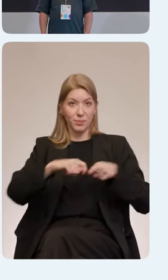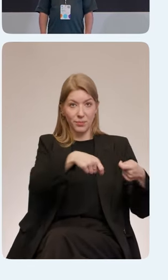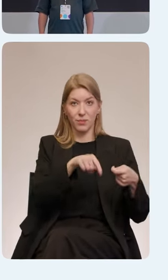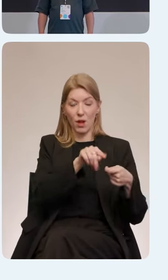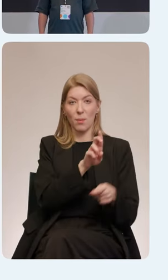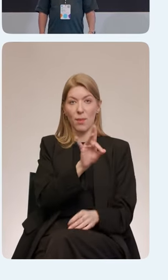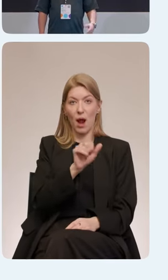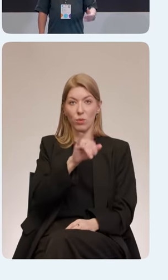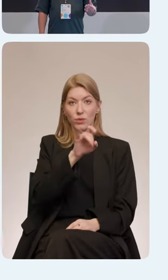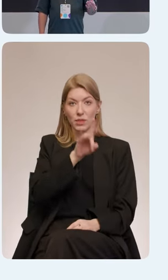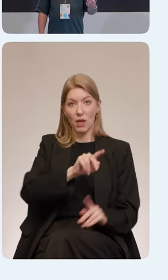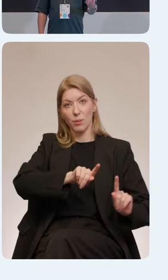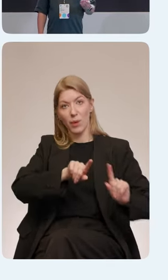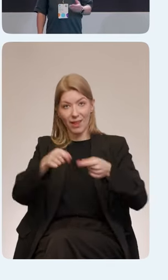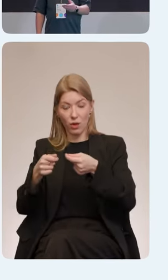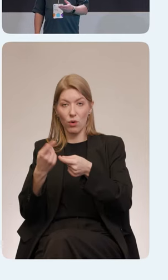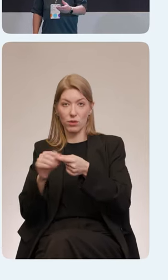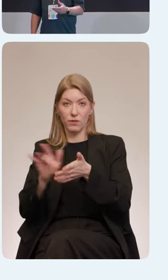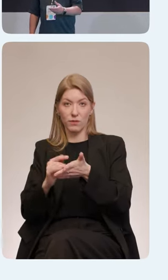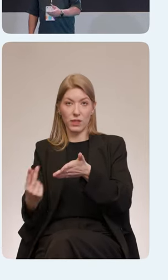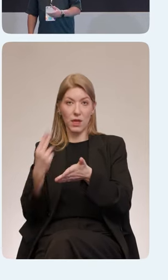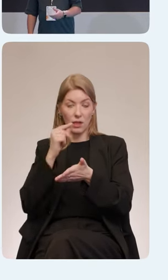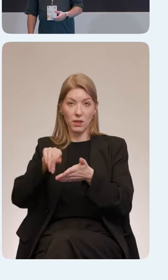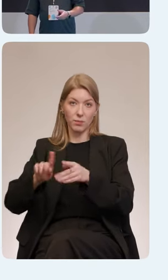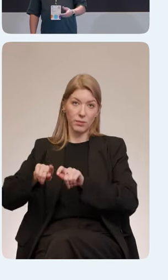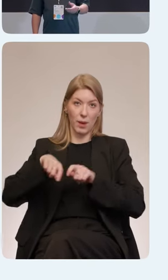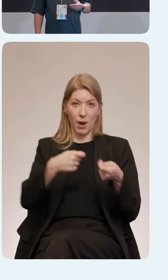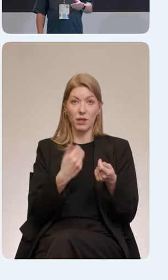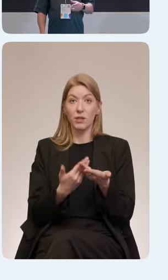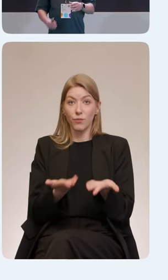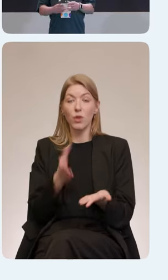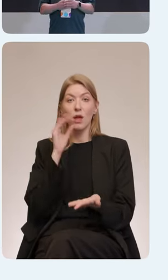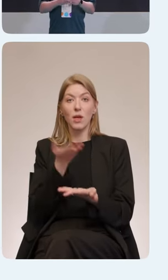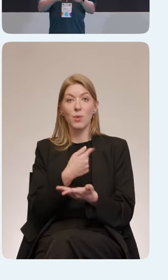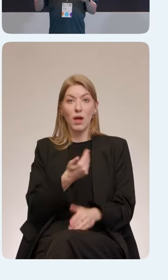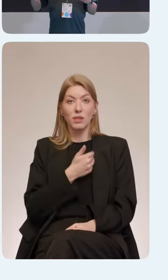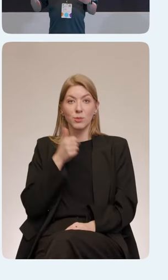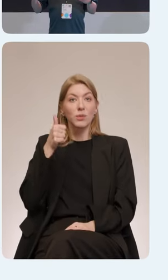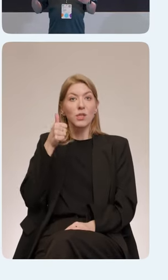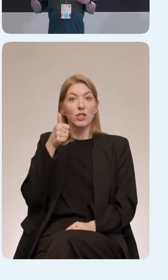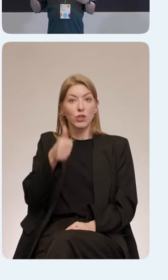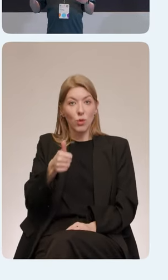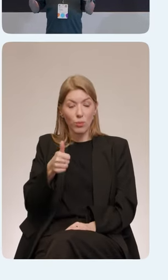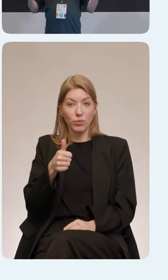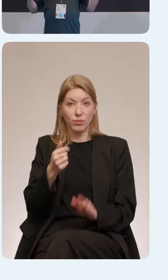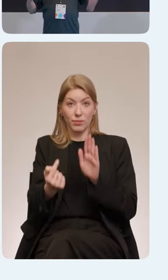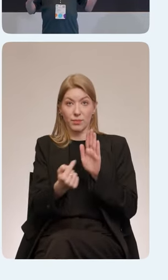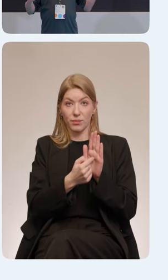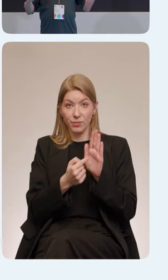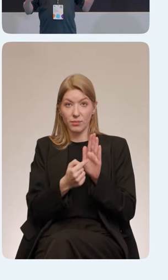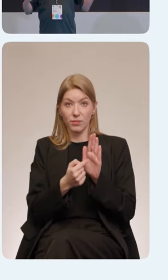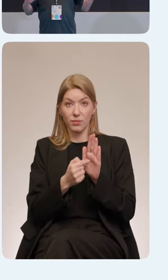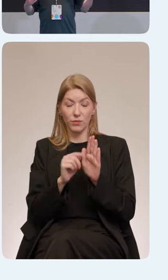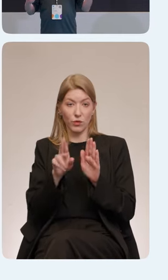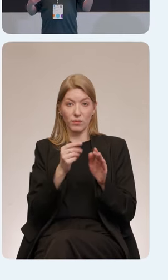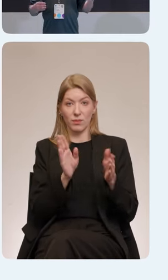информацию. То же самое, когда мы хотим нажать эту кнопку. То есть, там есть вот такая линейная схема, которая внизу изображена.